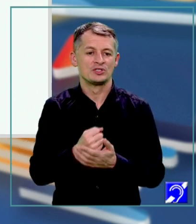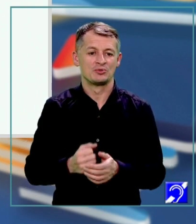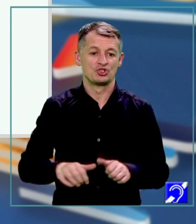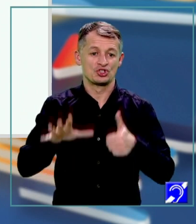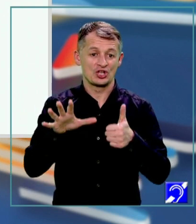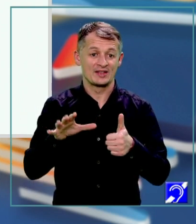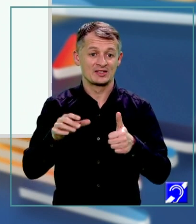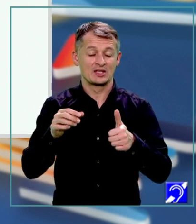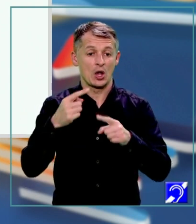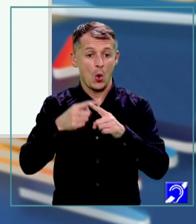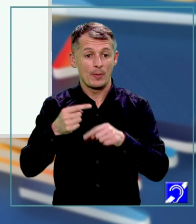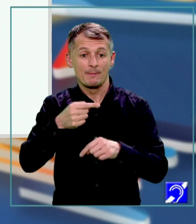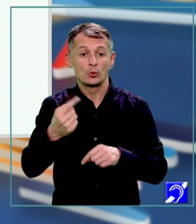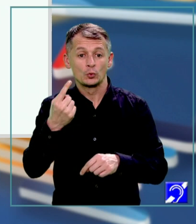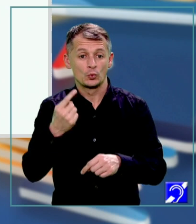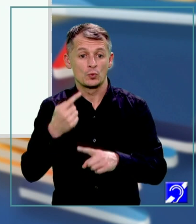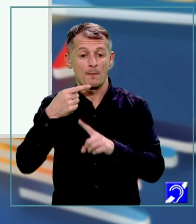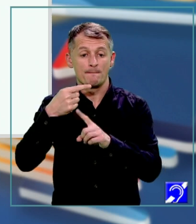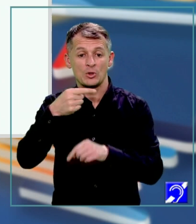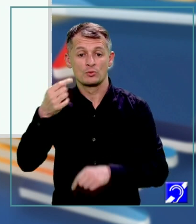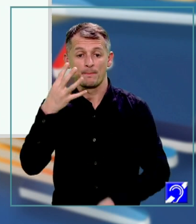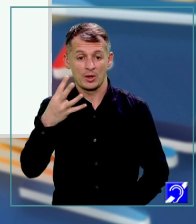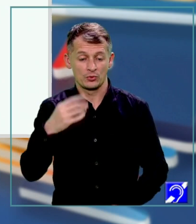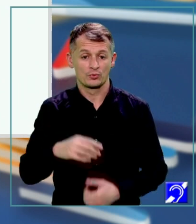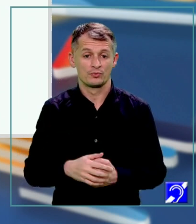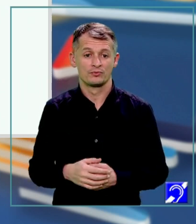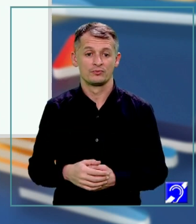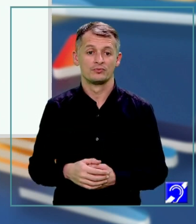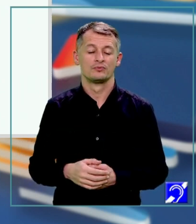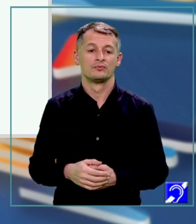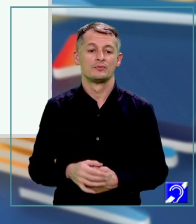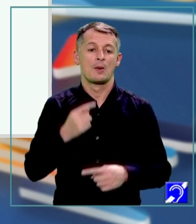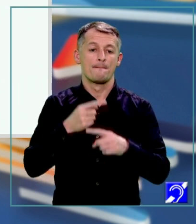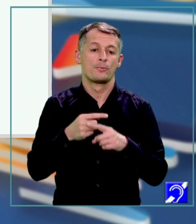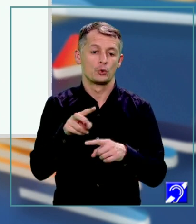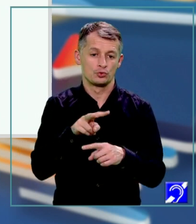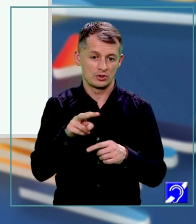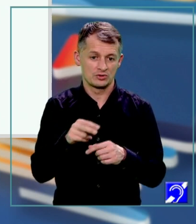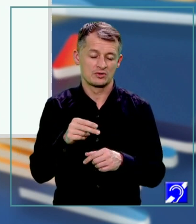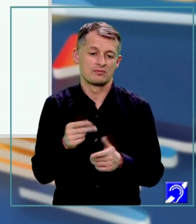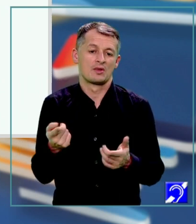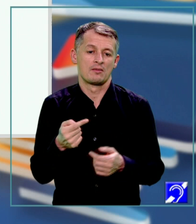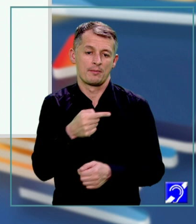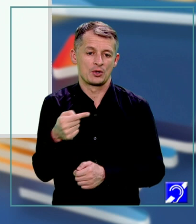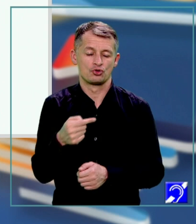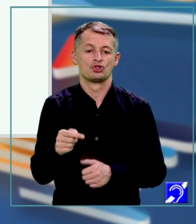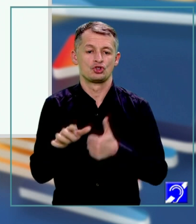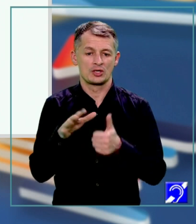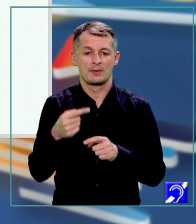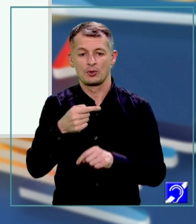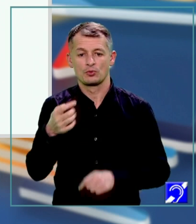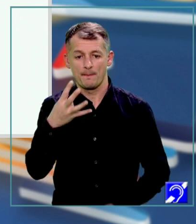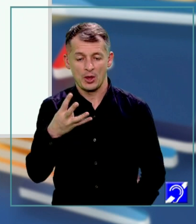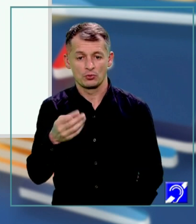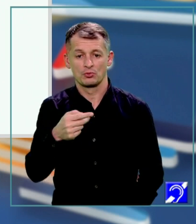ori minus 1, minus 4. Produsul dintre un număr pozitiv și unul negativ este negativ, deci minus 6, minus